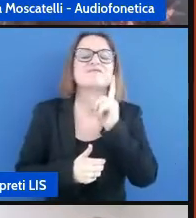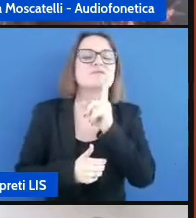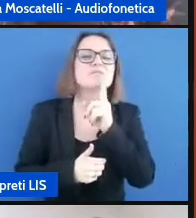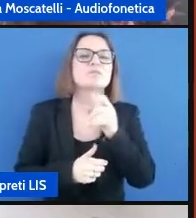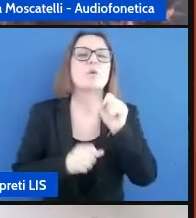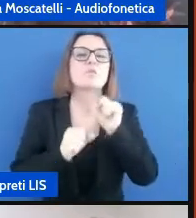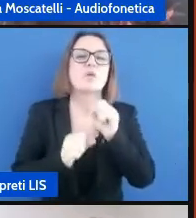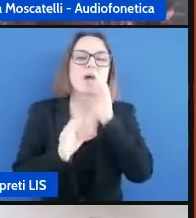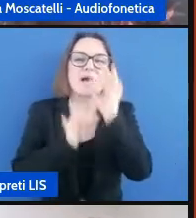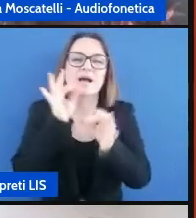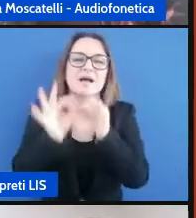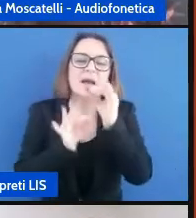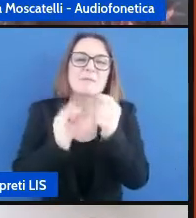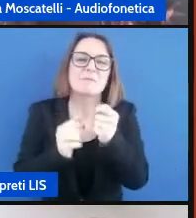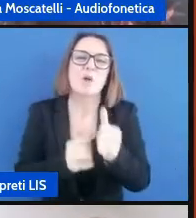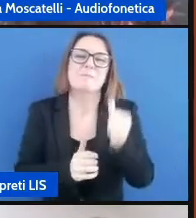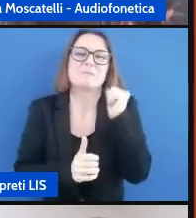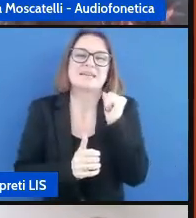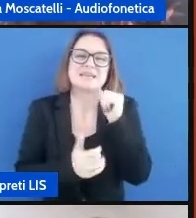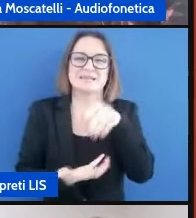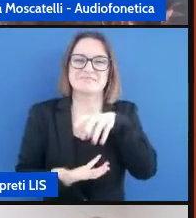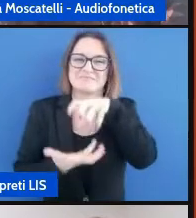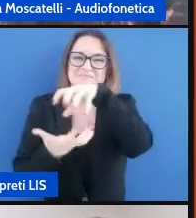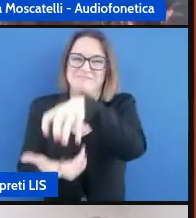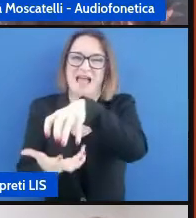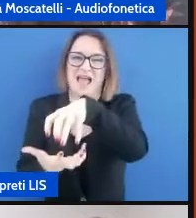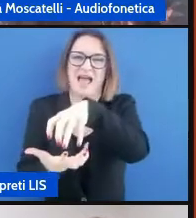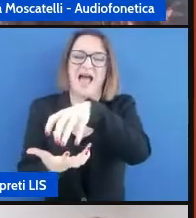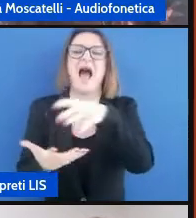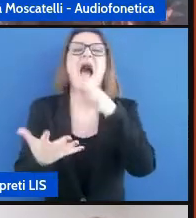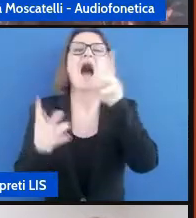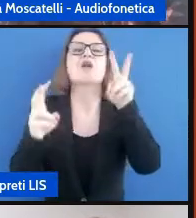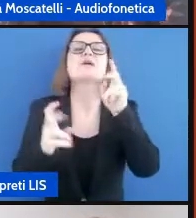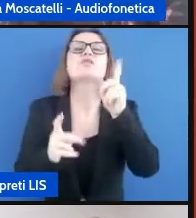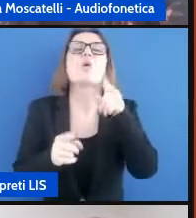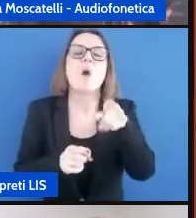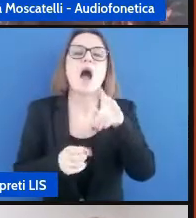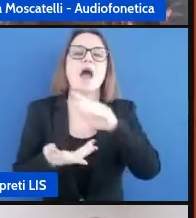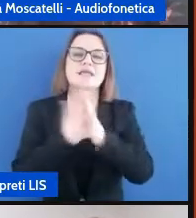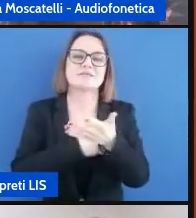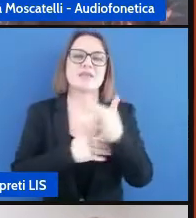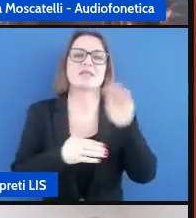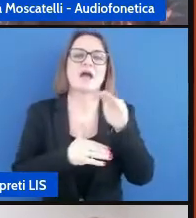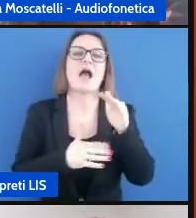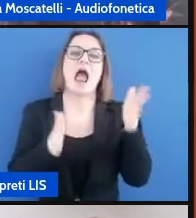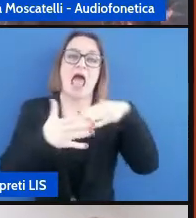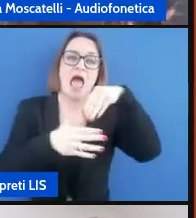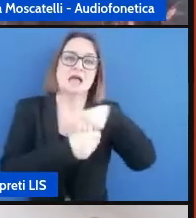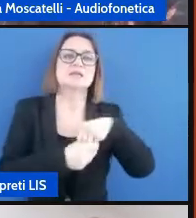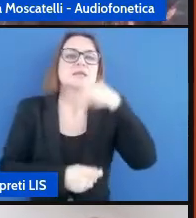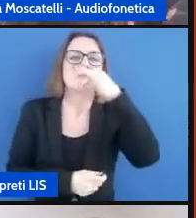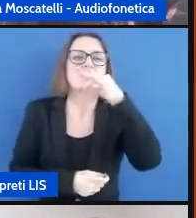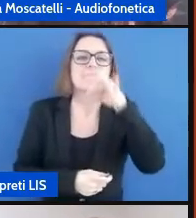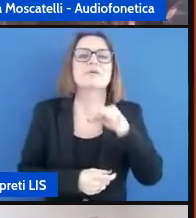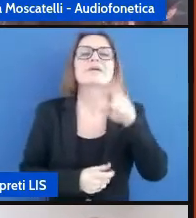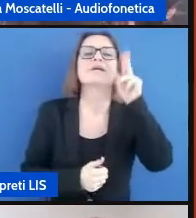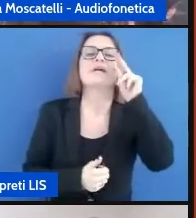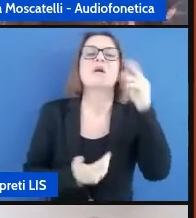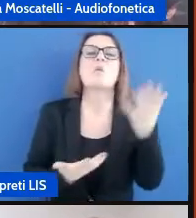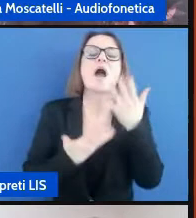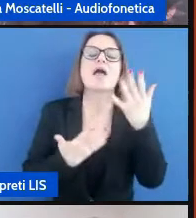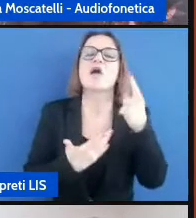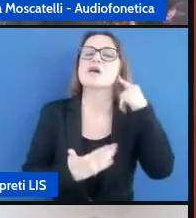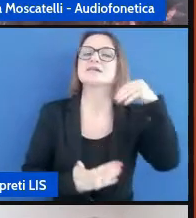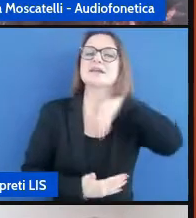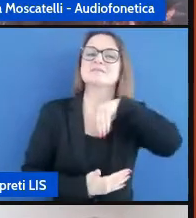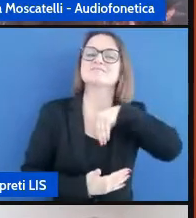competente il bambino sordo nel momento in cui quell'argomento viene trattato in classe non si sente